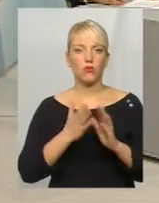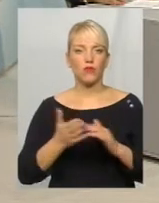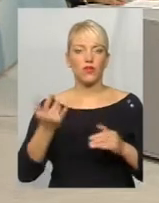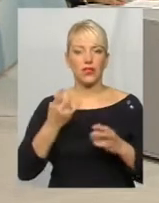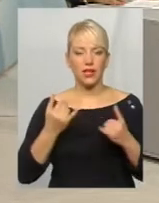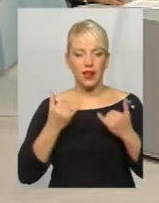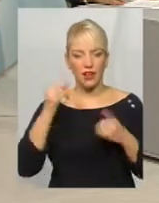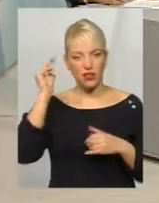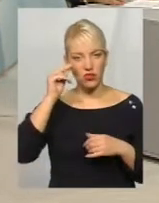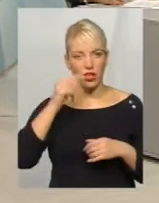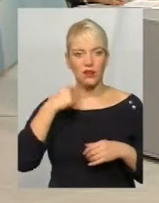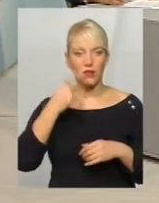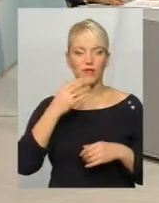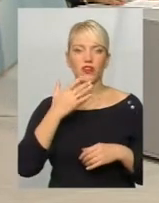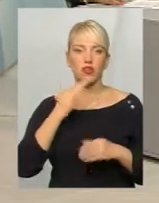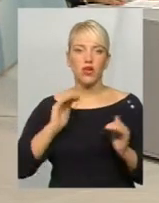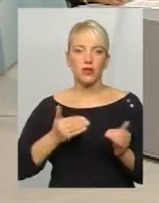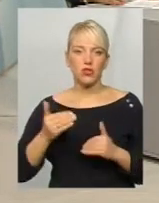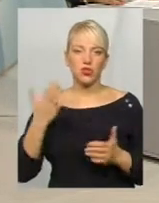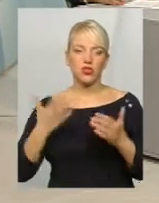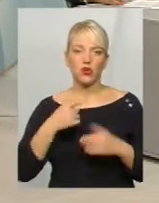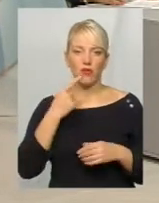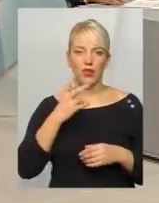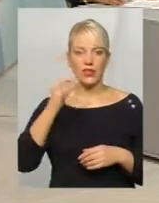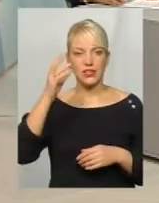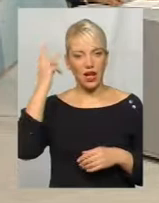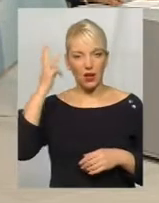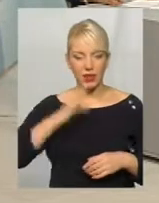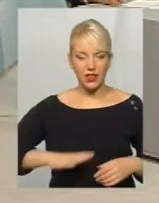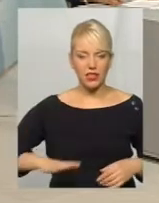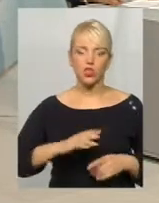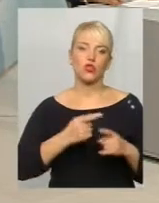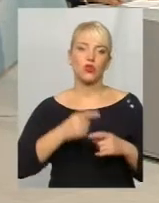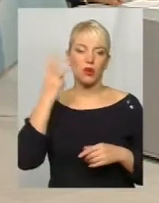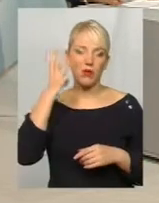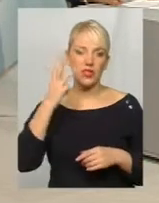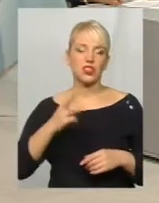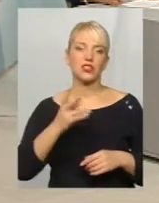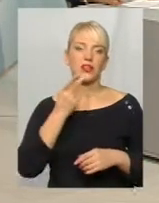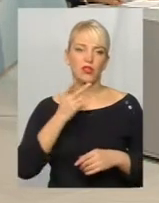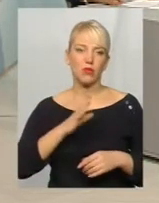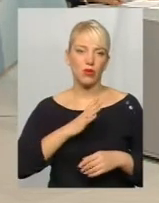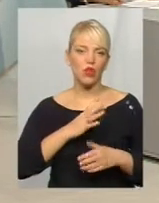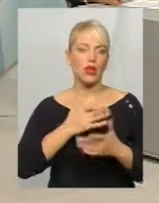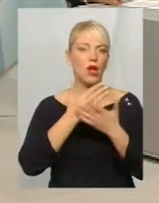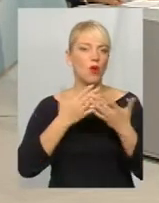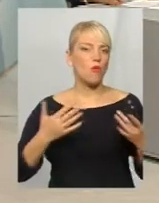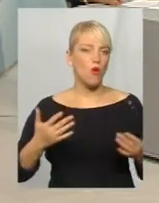національних меншин. Якщо говорити за Хмельниччину, то я хочу зазначити, що Хмельниччина завжди була поліетнічною,